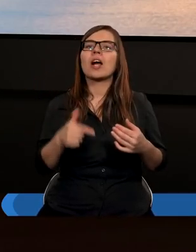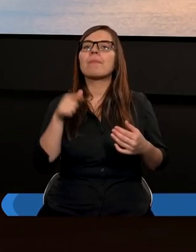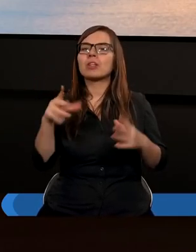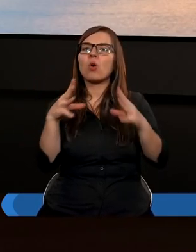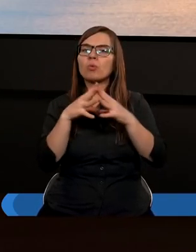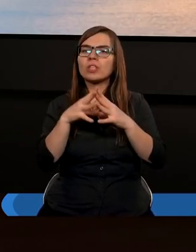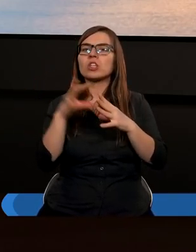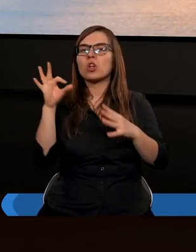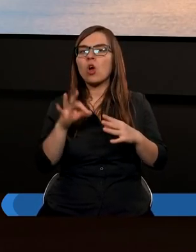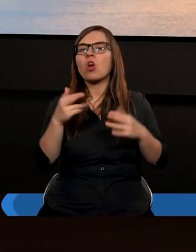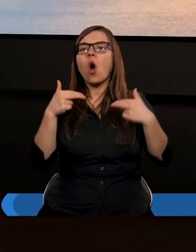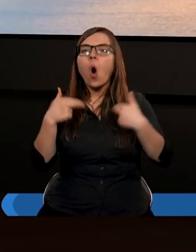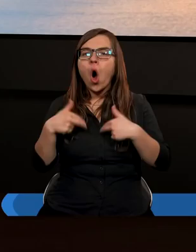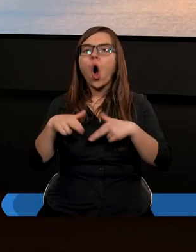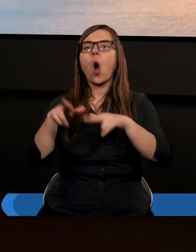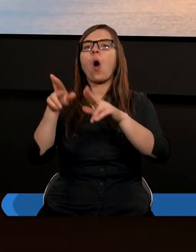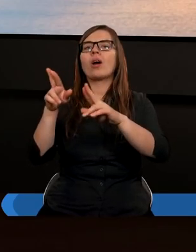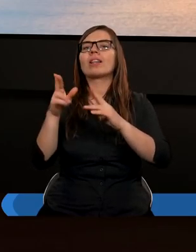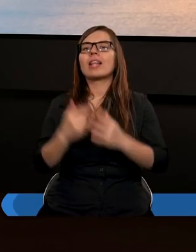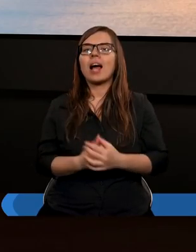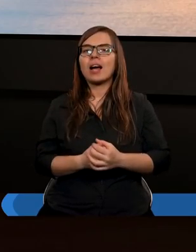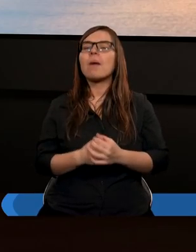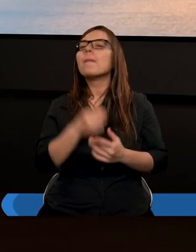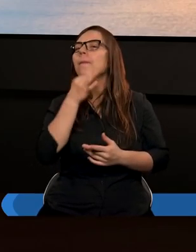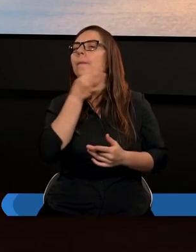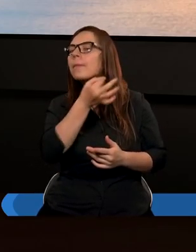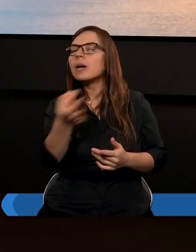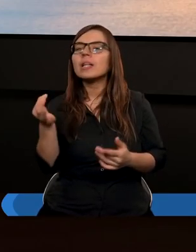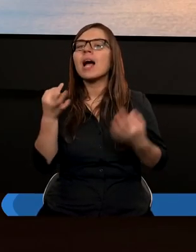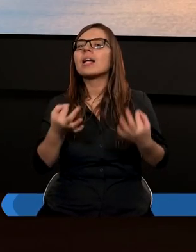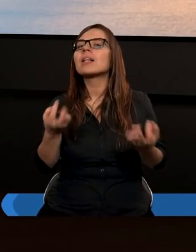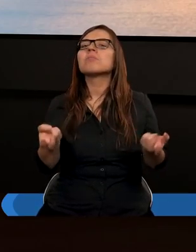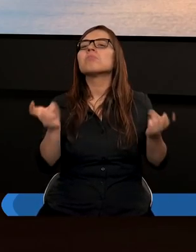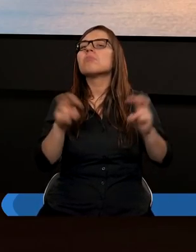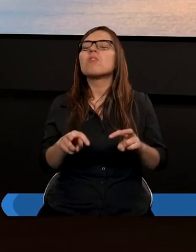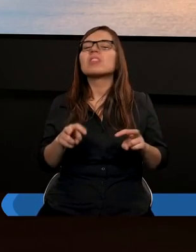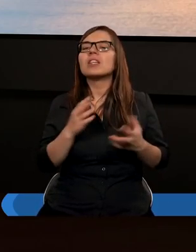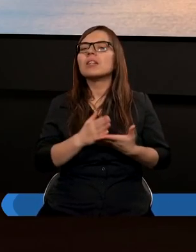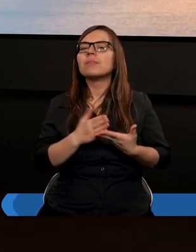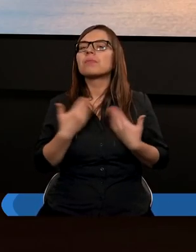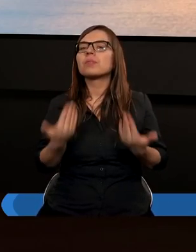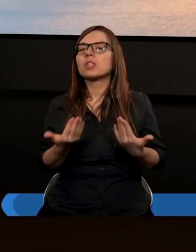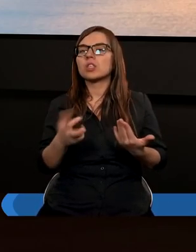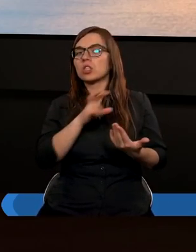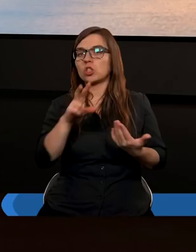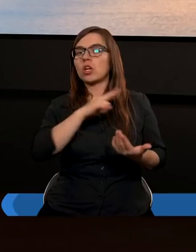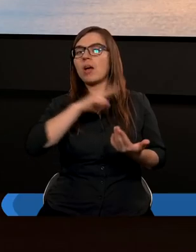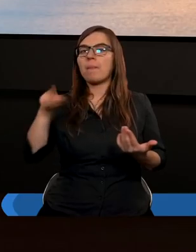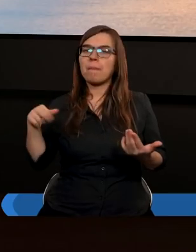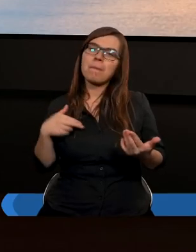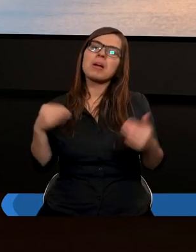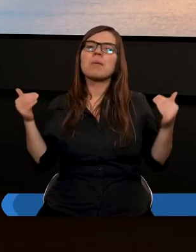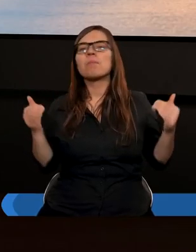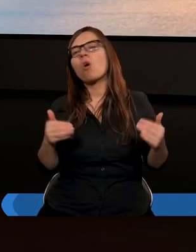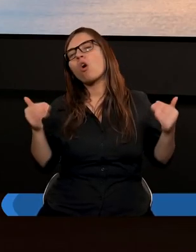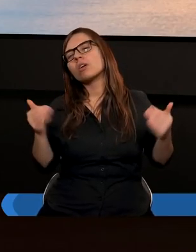dziesiątą część oddać. Pytanie teraz powstaje tylko, czy my możemy sobie